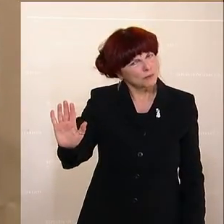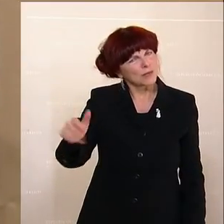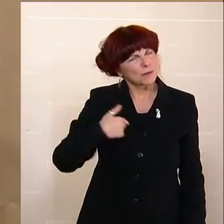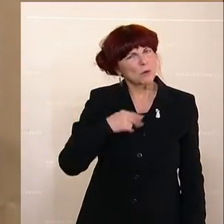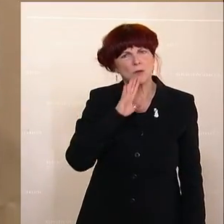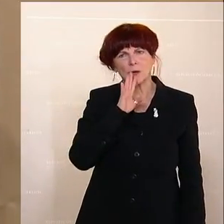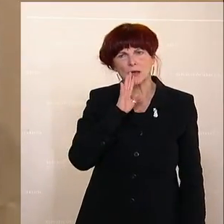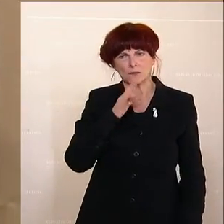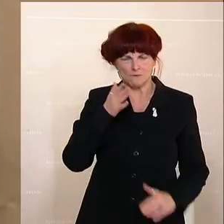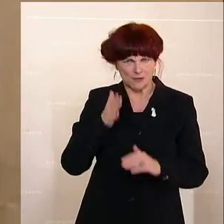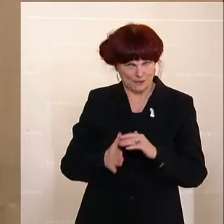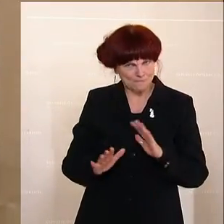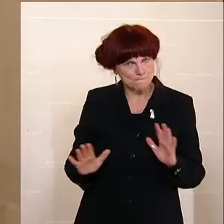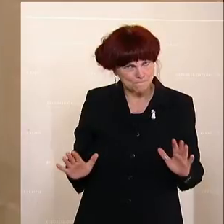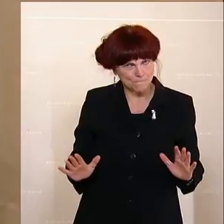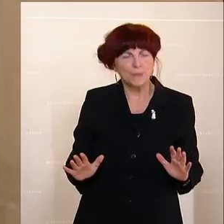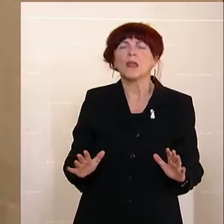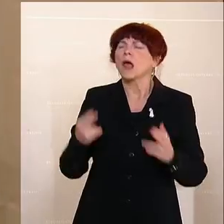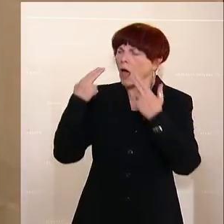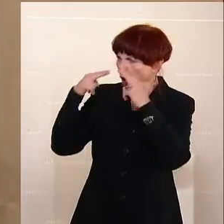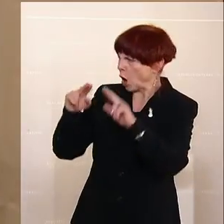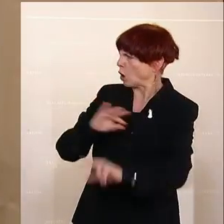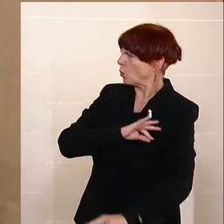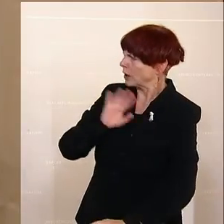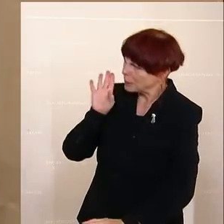ausreden. Herr Kollege, bitte.